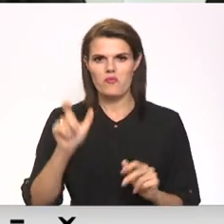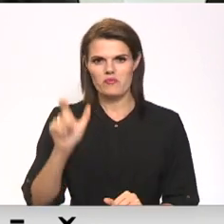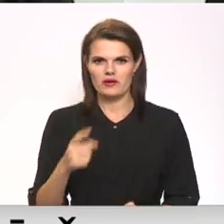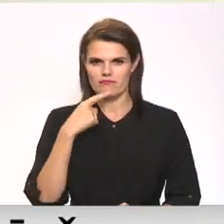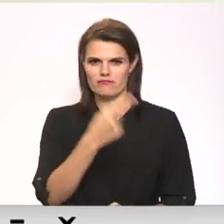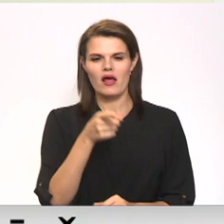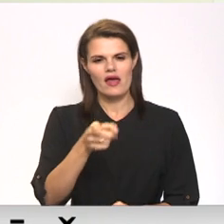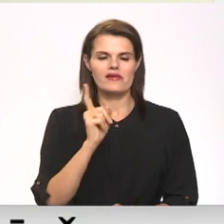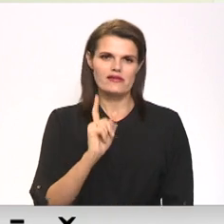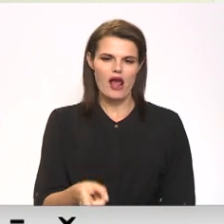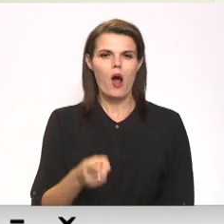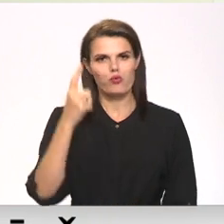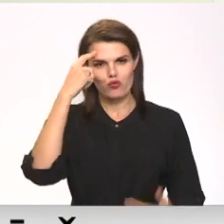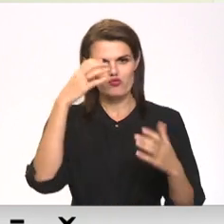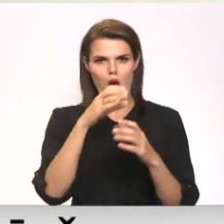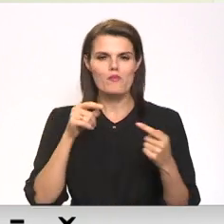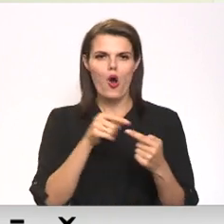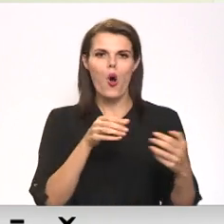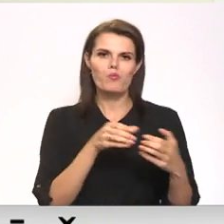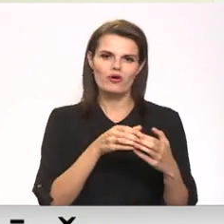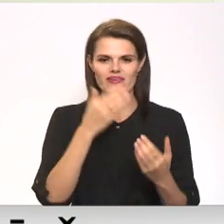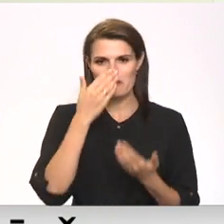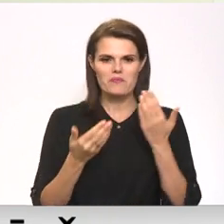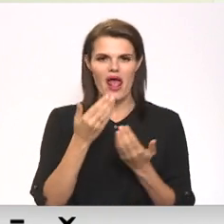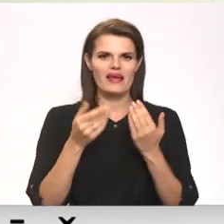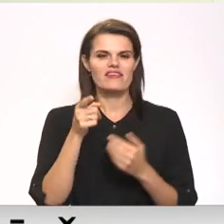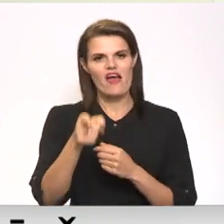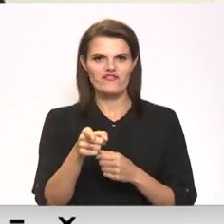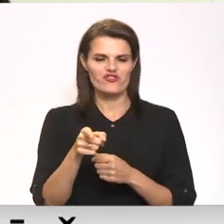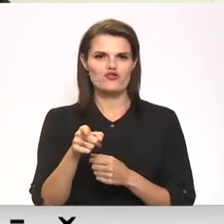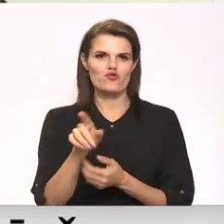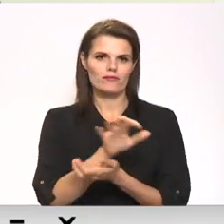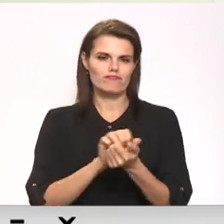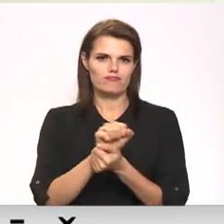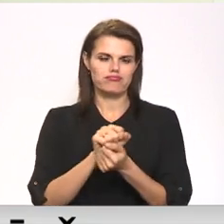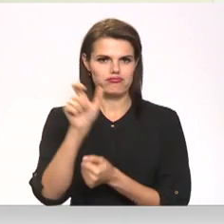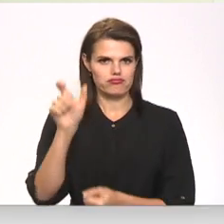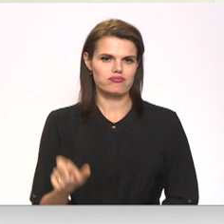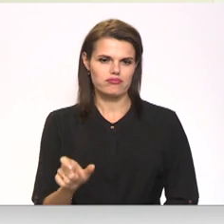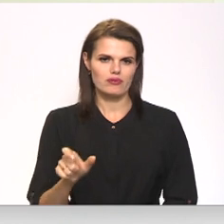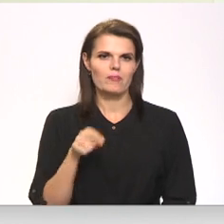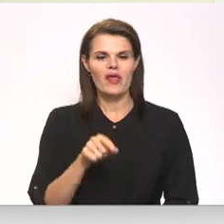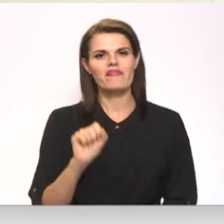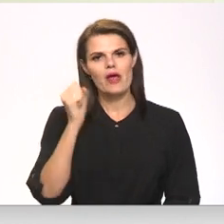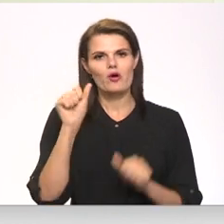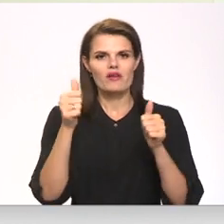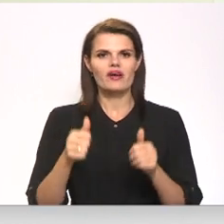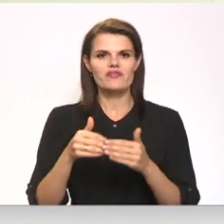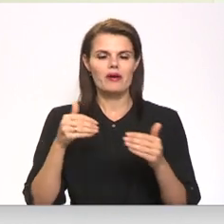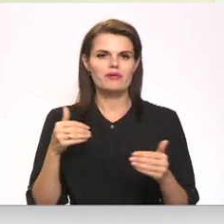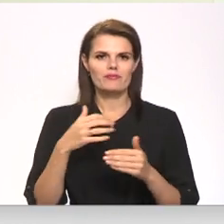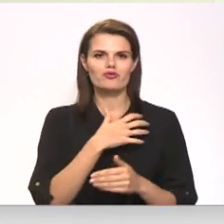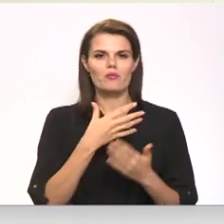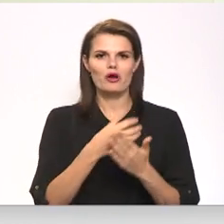opozīcijas pārstāju mēģinājumu viņu nomelnot. Ja demokratiskā veidā uz pašvaldību vēlēšanām pusotru gadu